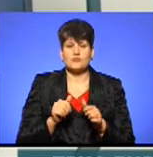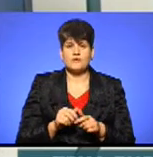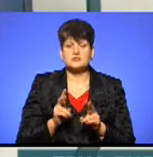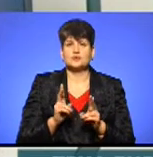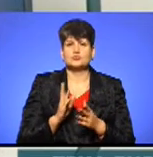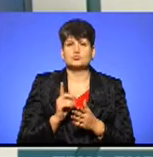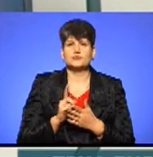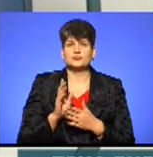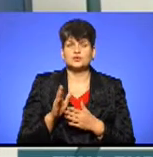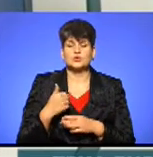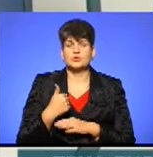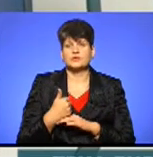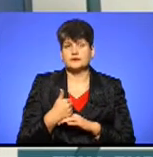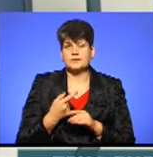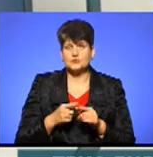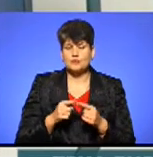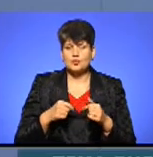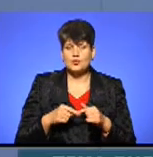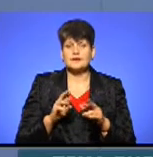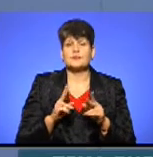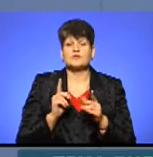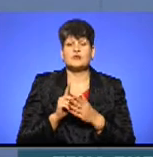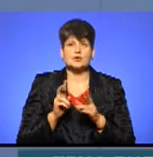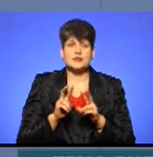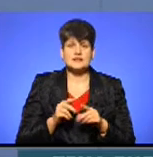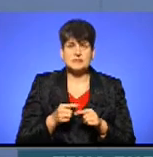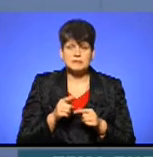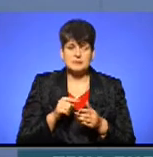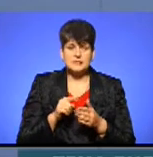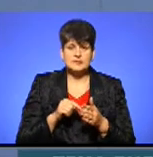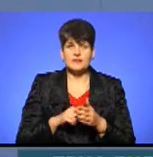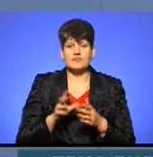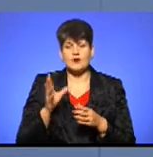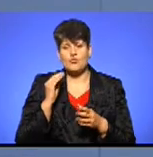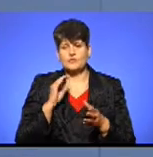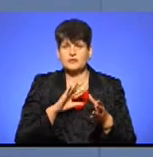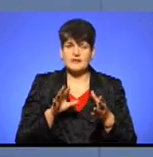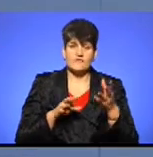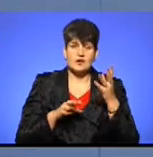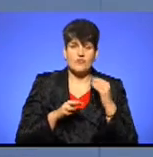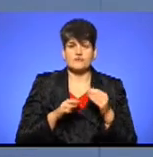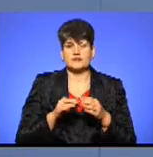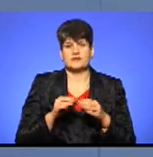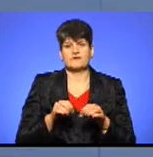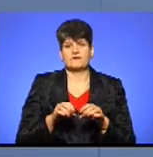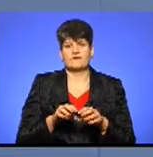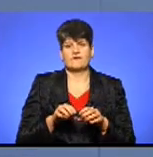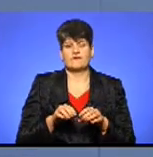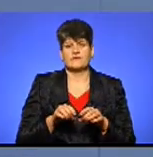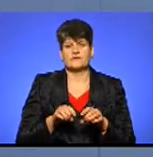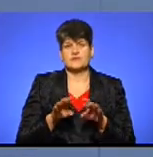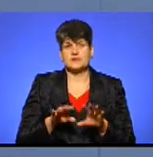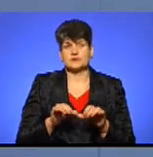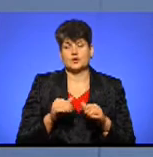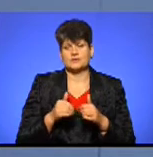бути головою чи на цьому органі, як повинні розглядатися ці питання, чи враховувати, чи не враховувати висновок номінаційного комітету. Тут є дуже багато питань.